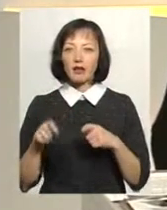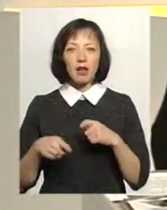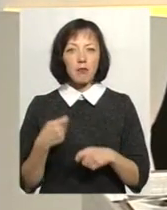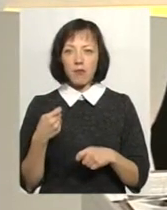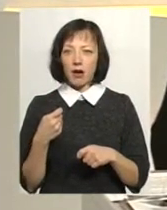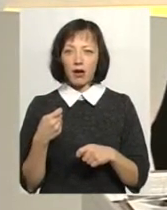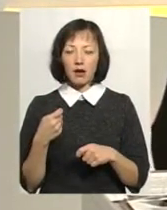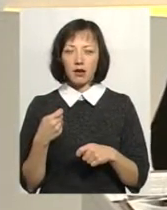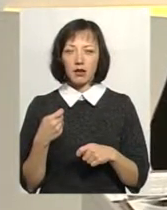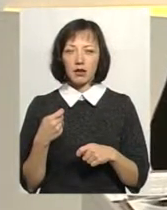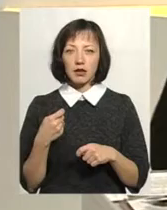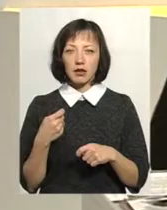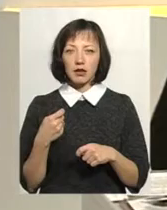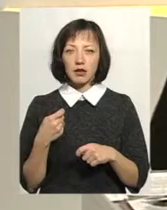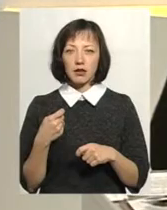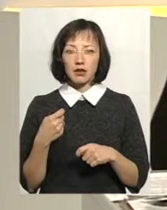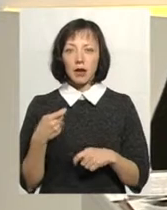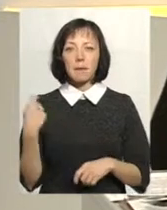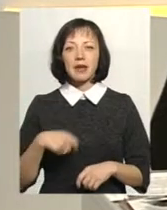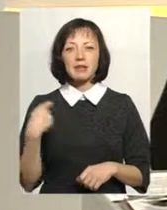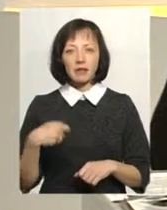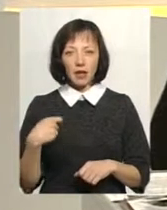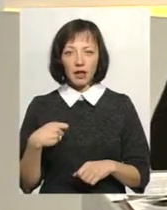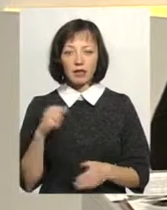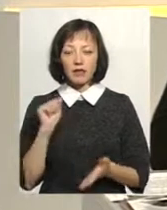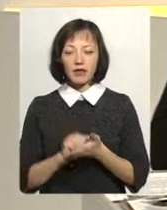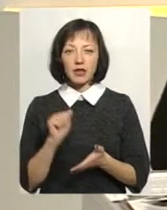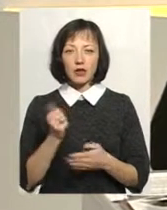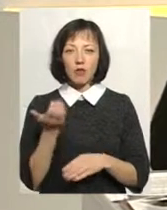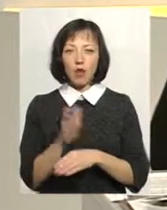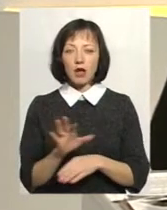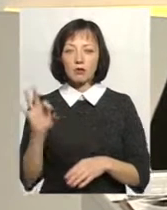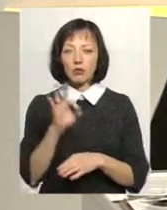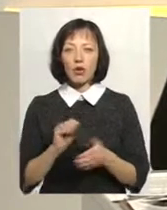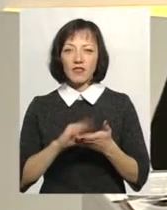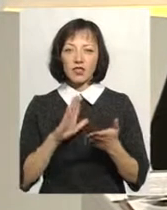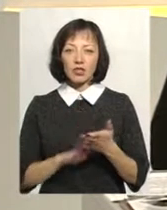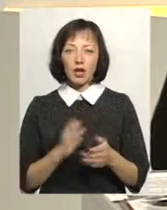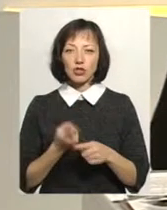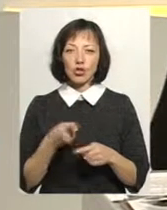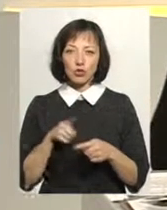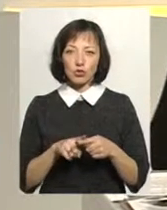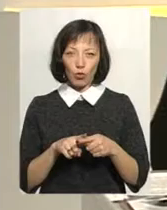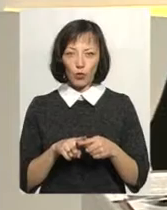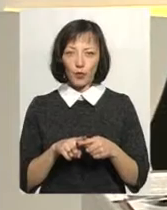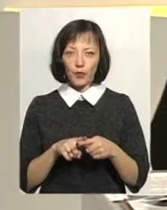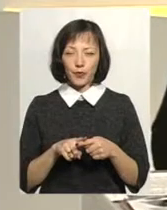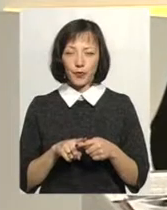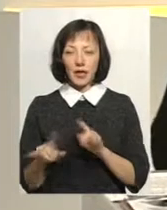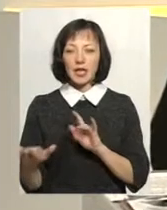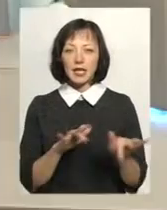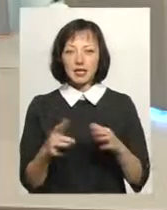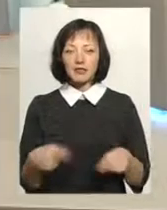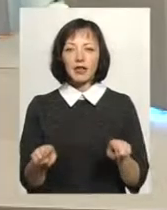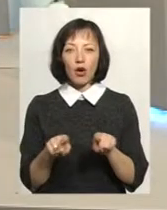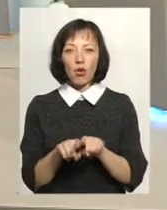президент видав указ про відзначення цього, такого дійства,